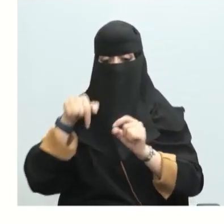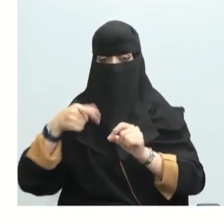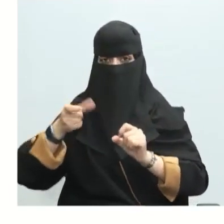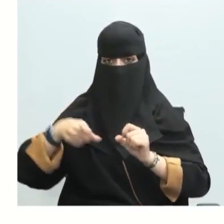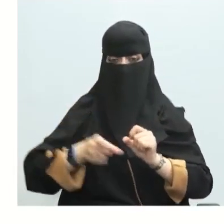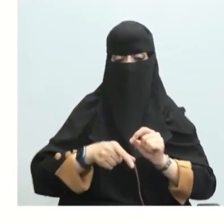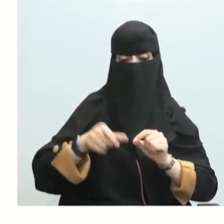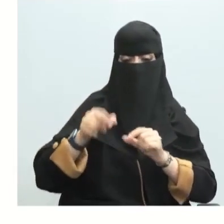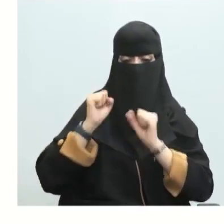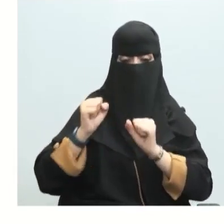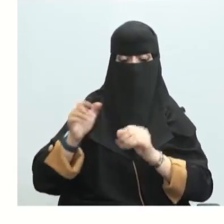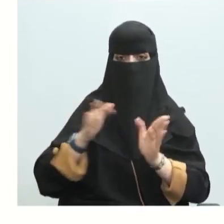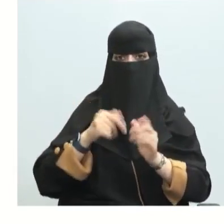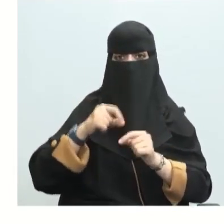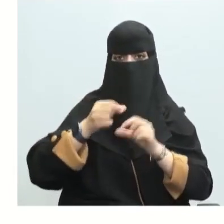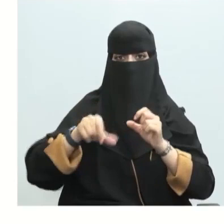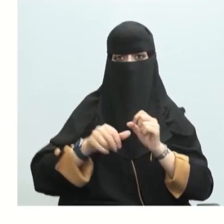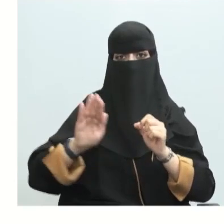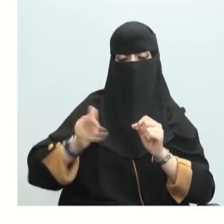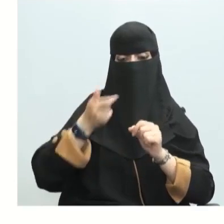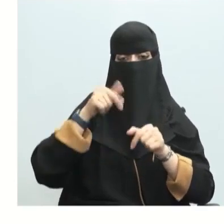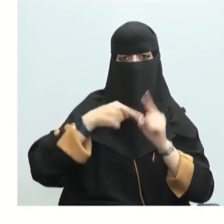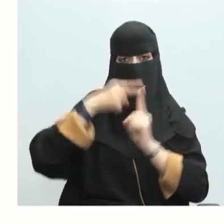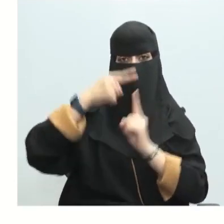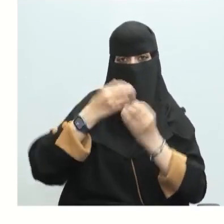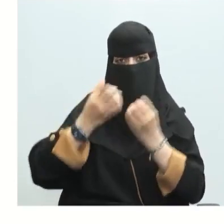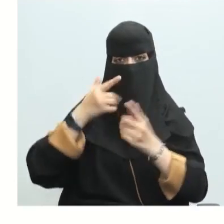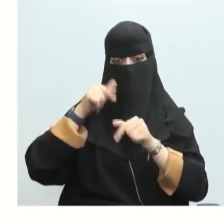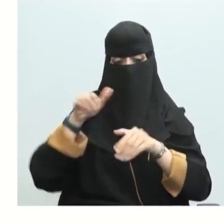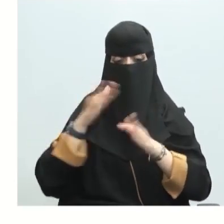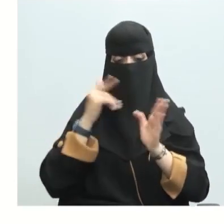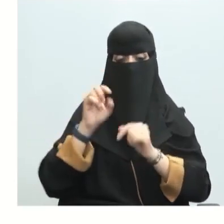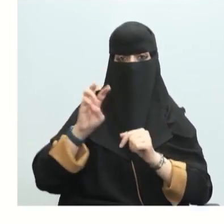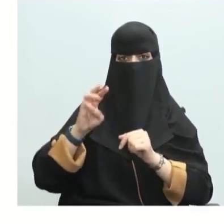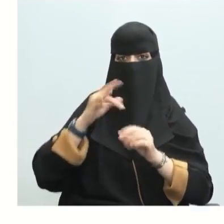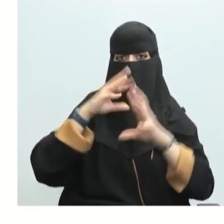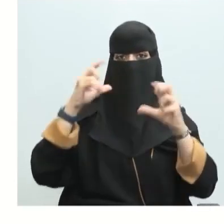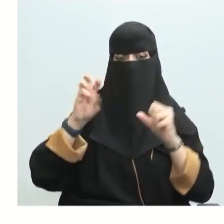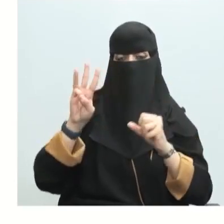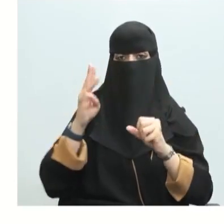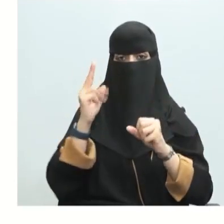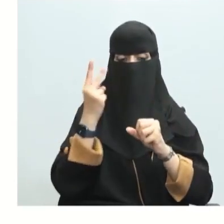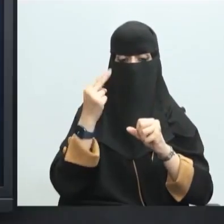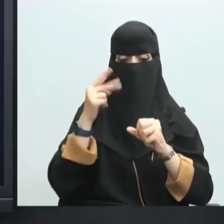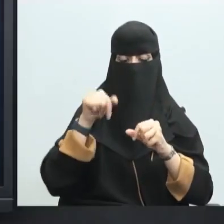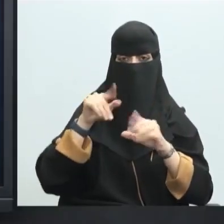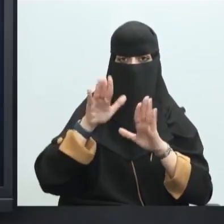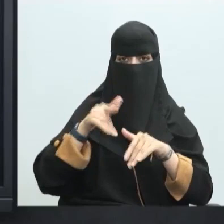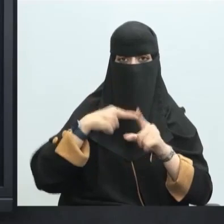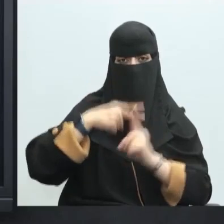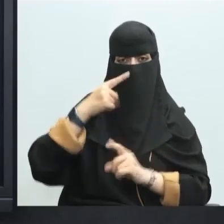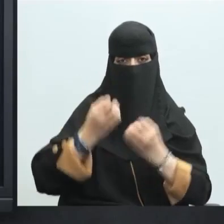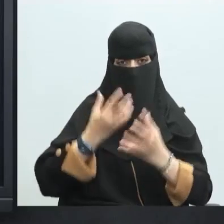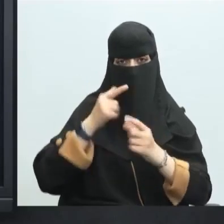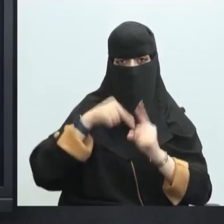يكون في حالة قياسية السجين غاز يكون في حالة قياسية إذن هنا غاز هنا أيضا في الحالة القياسية الحالة القياسية ستكون لها